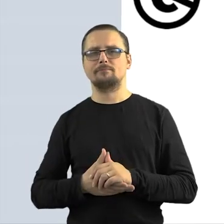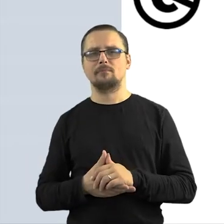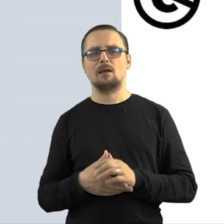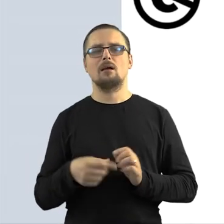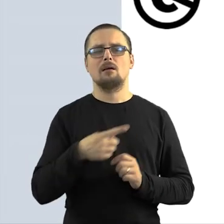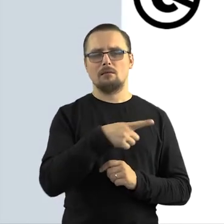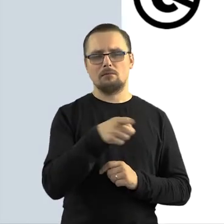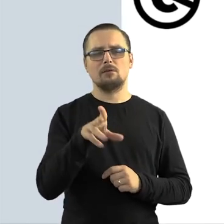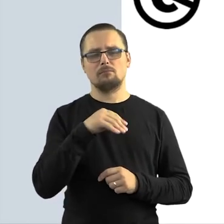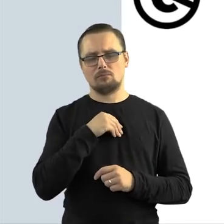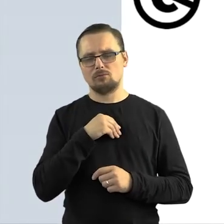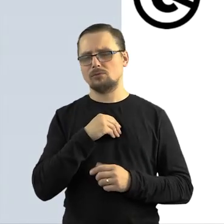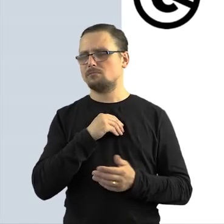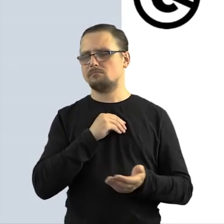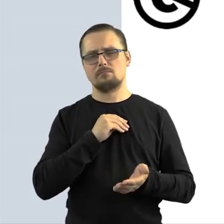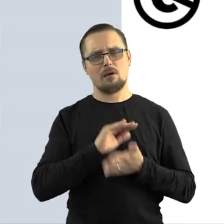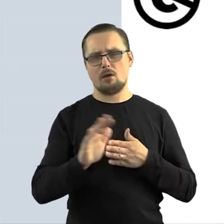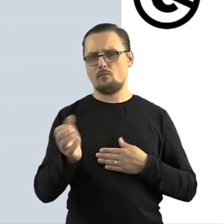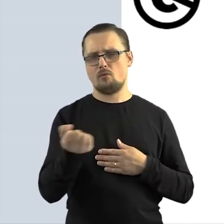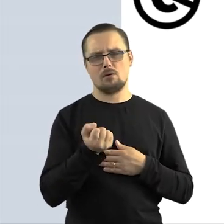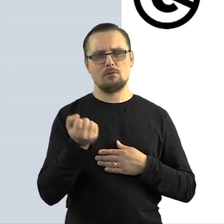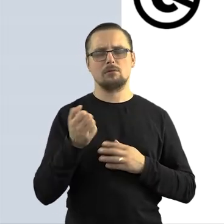z niego korzystać.